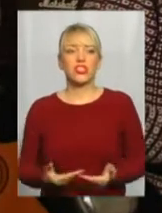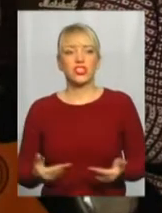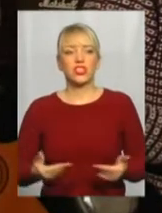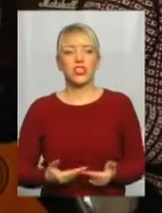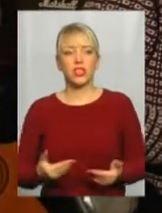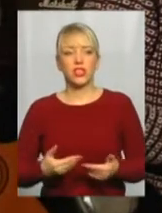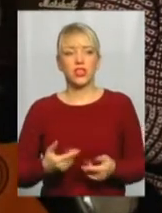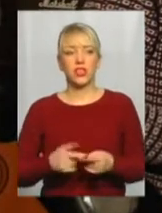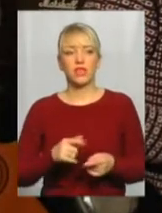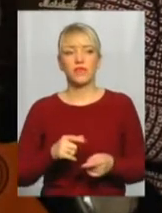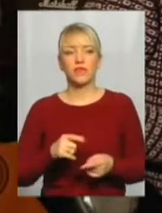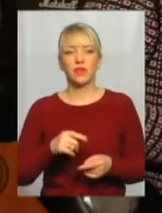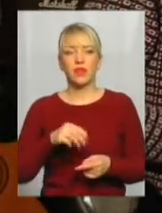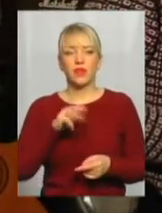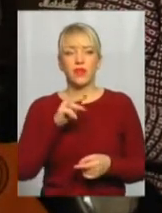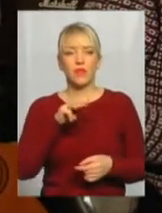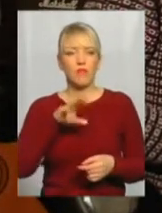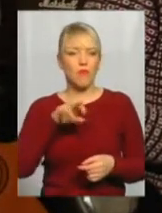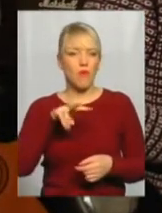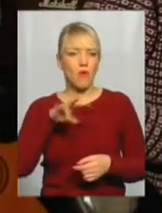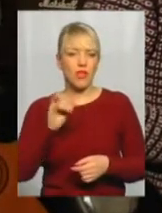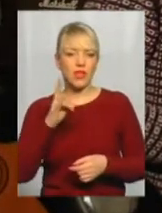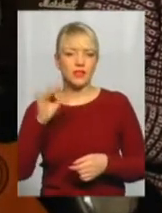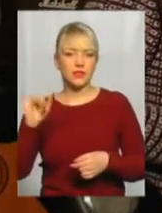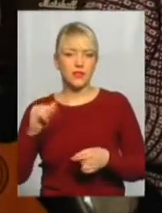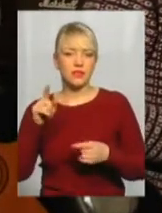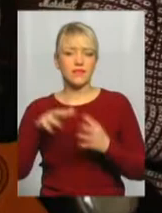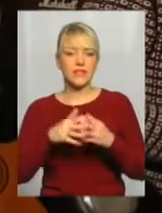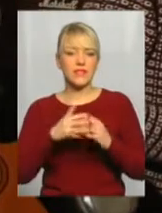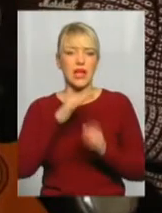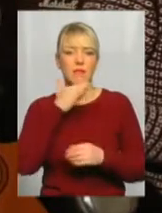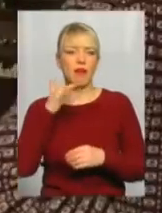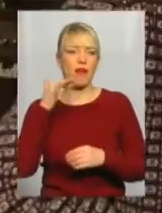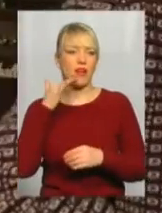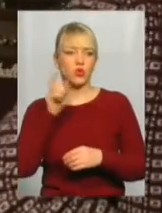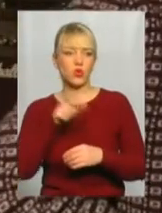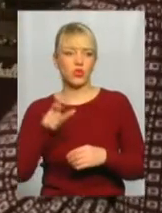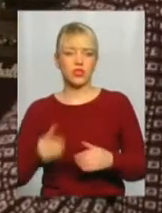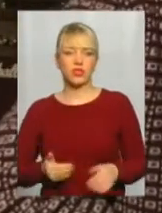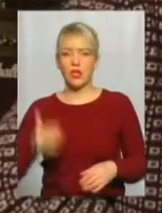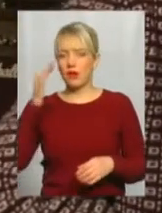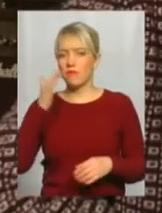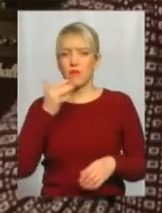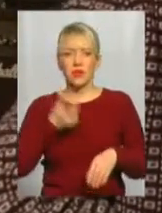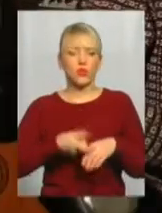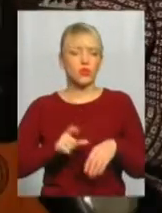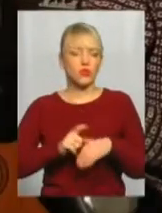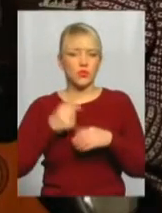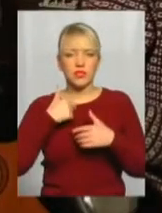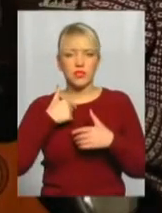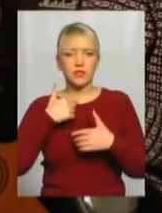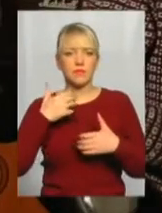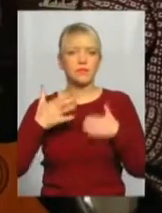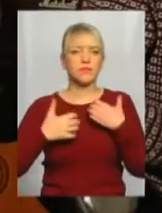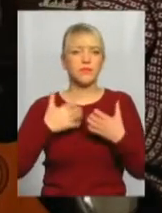в Моринцях, тому селі, і багато людей ще все це пам'ятали. Батько дуже цим перейнявся. Він